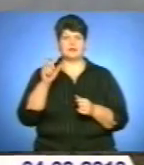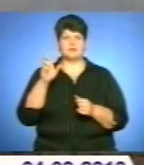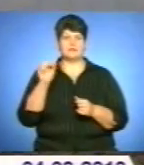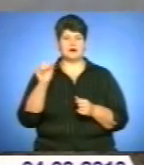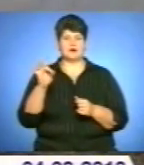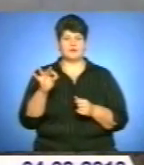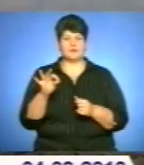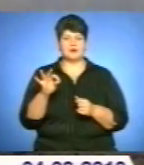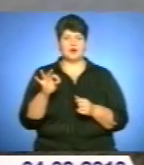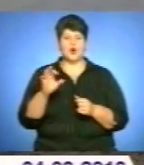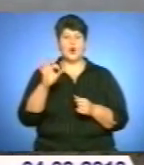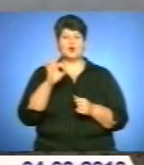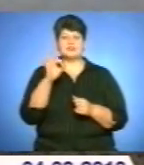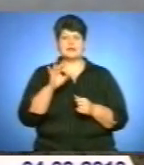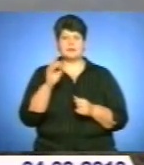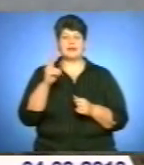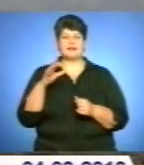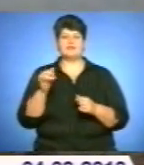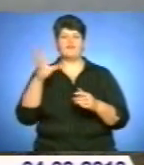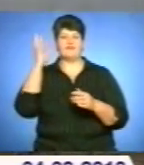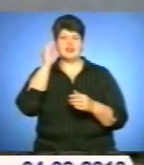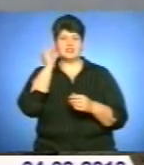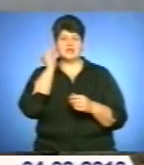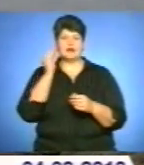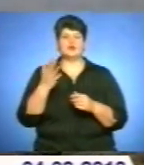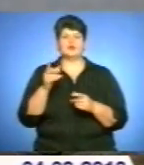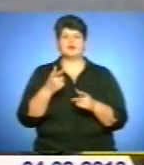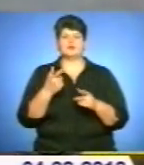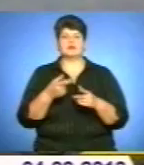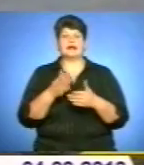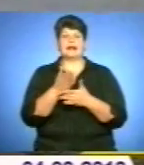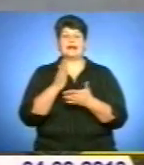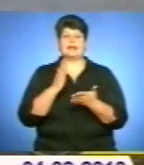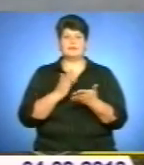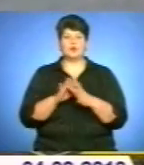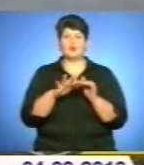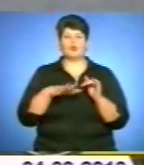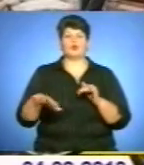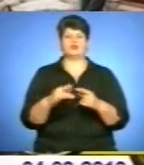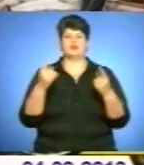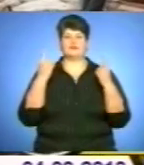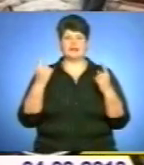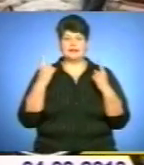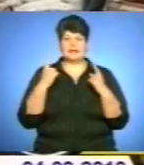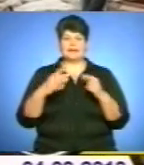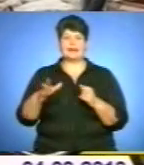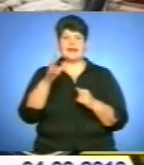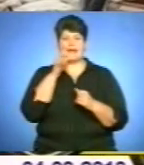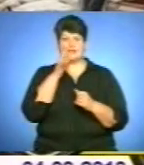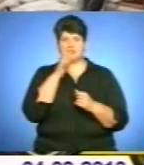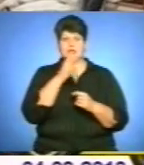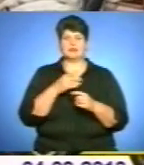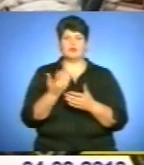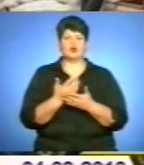Озимий клин вважають головним хлібом, бо площі під ним традиційно найбільші, відповідно, і частка у головному намолоті продовольчого зерна